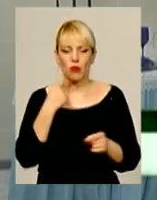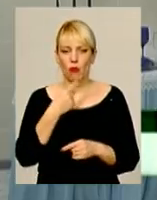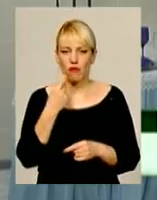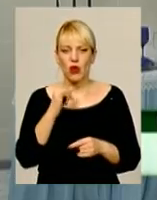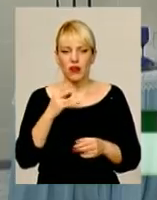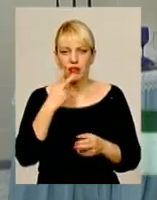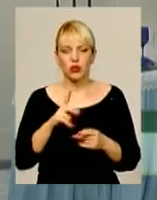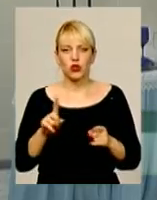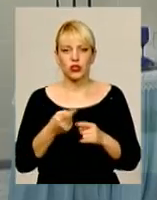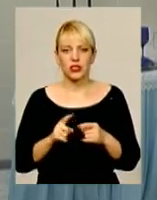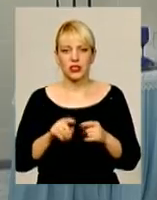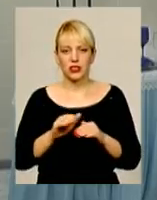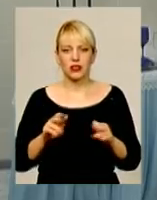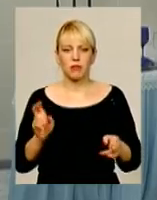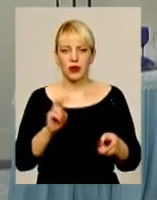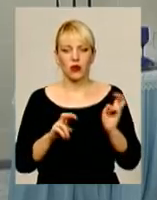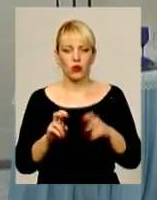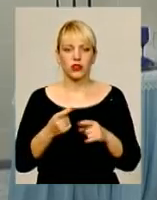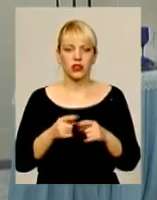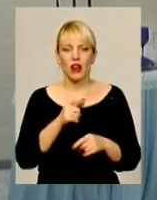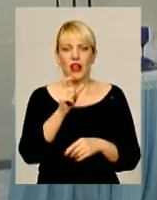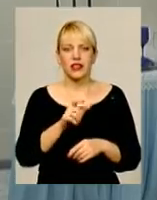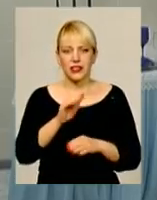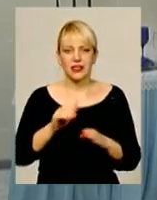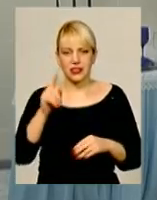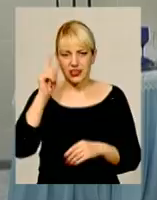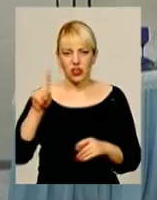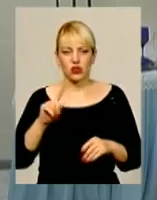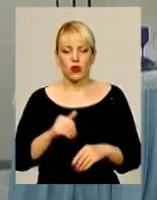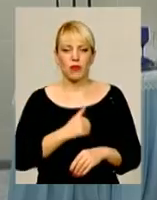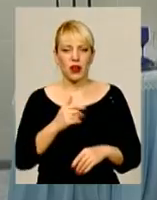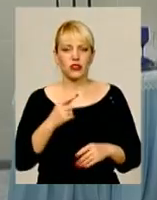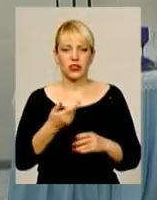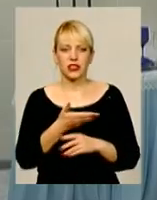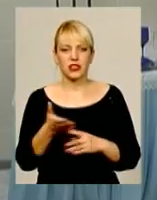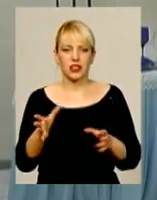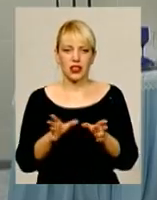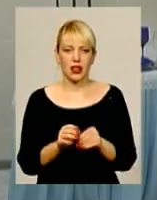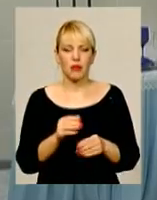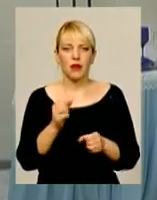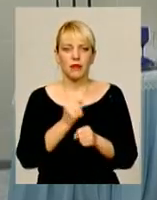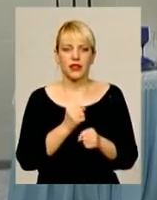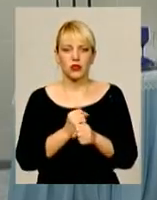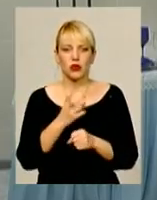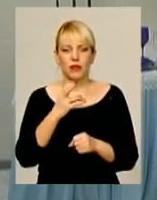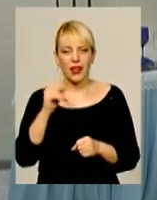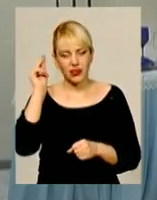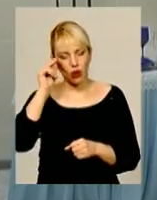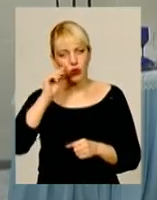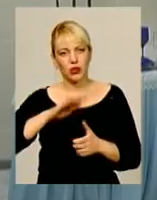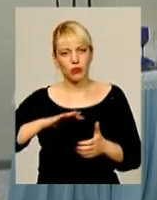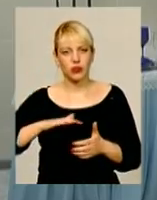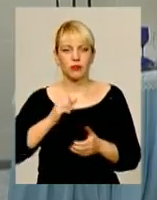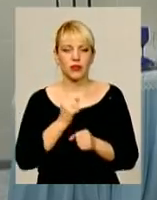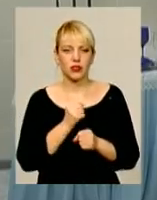видно, що ці діти вже приходять, вони вже знають, чого вони прагнуть. І вже з ними ми працюємо спочатку на теорії, потім